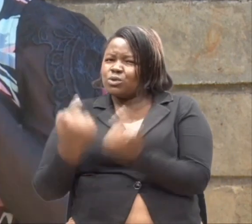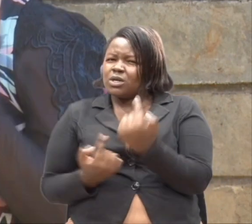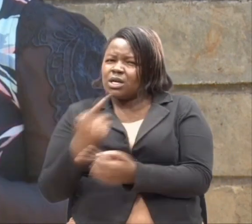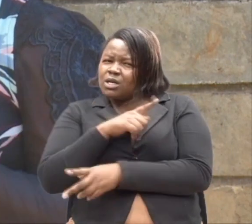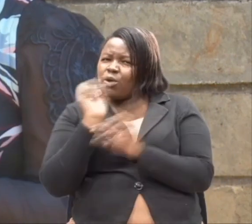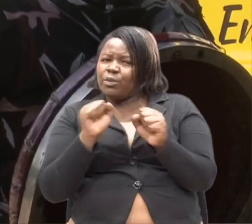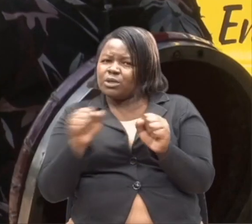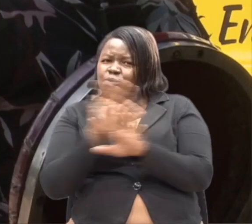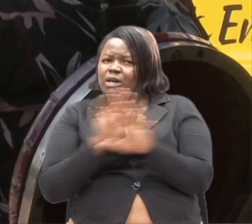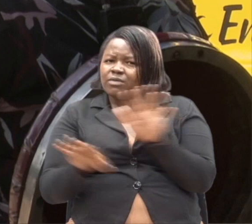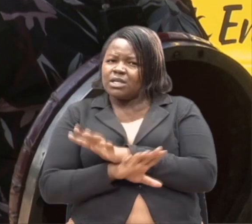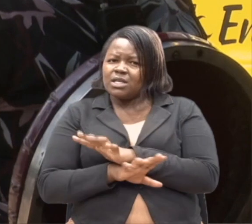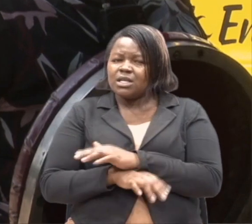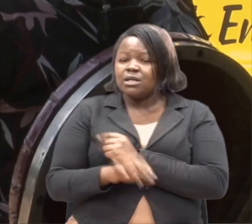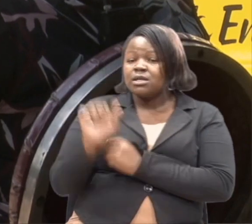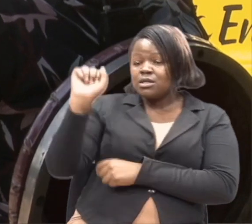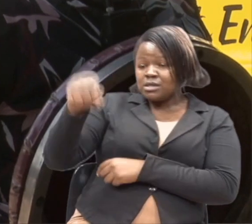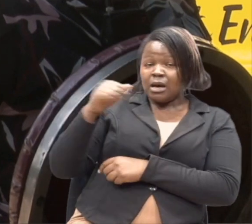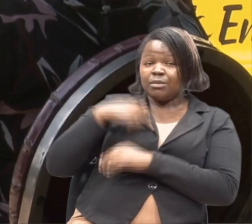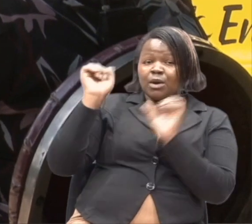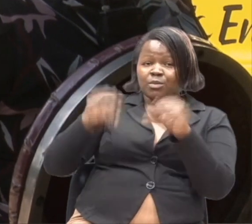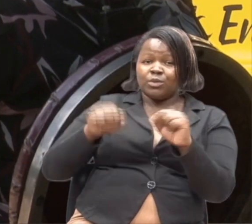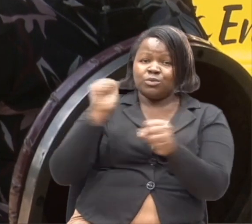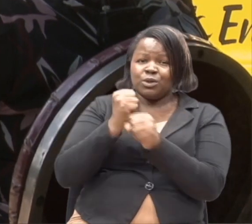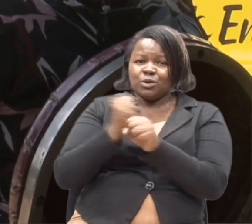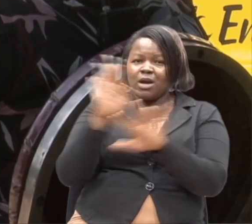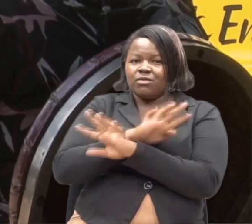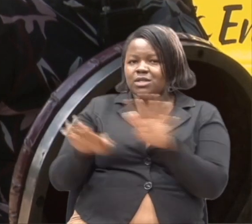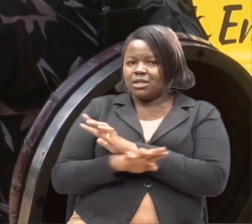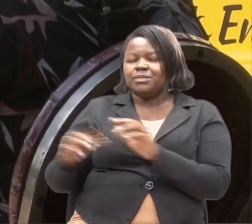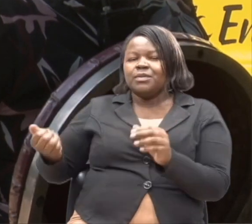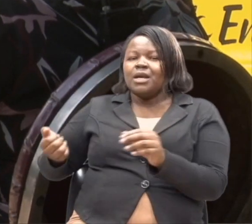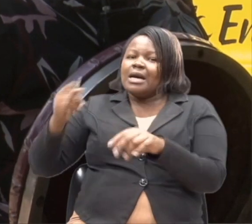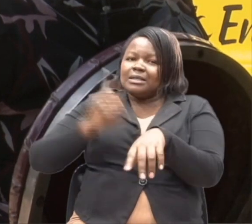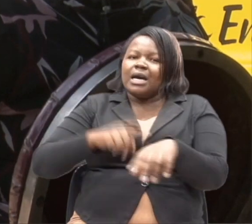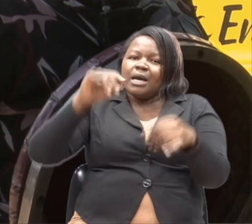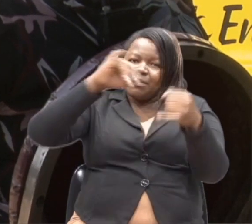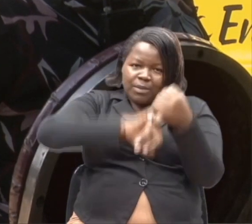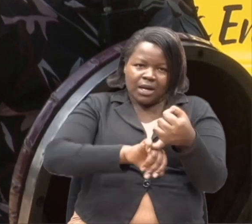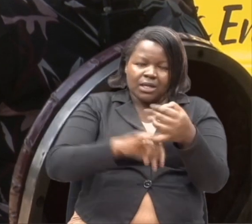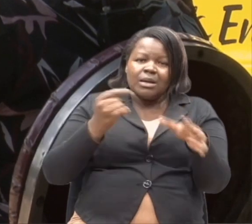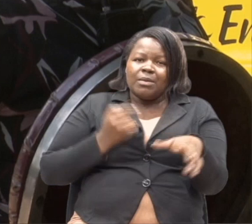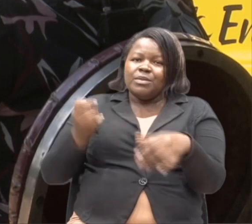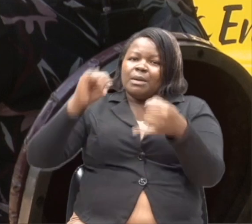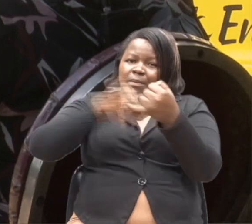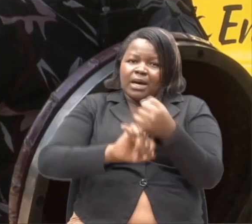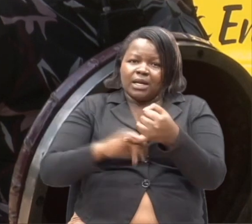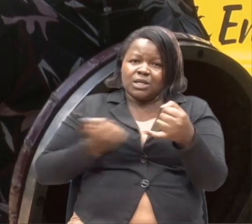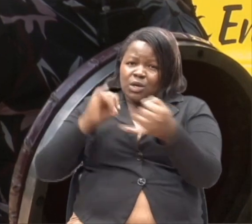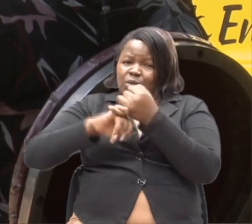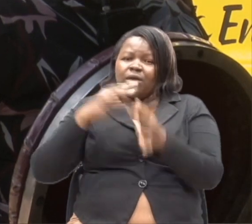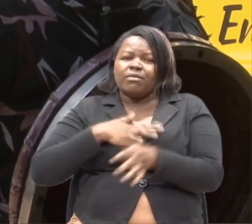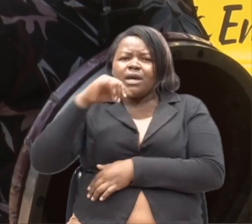Hivyo unaweza jifanya kila. Ninaweza jifanya kuwawa niriwa muke wangu si kwa sababu ani